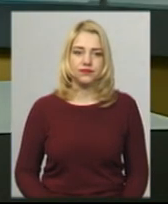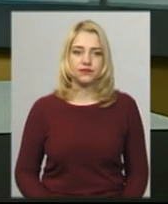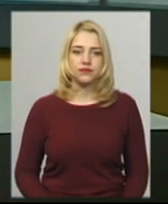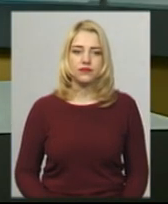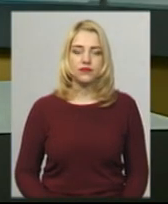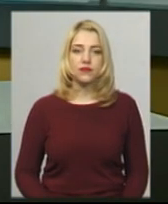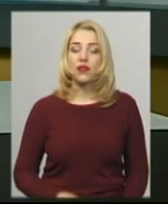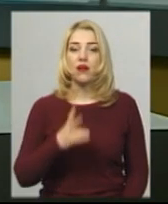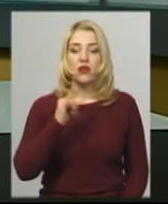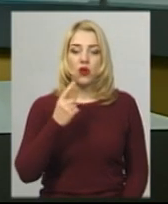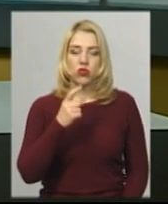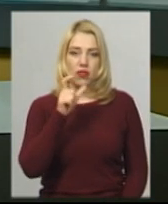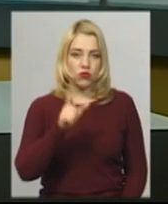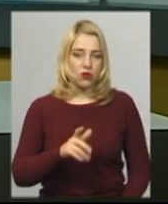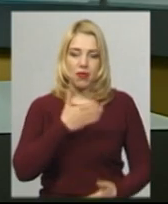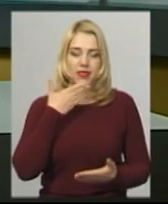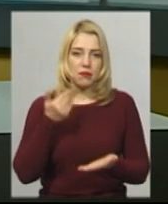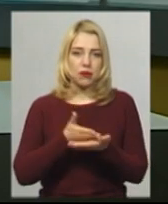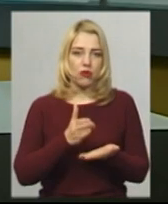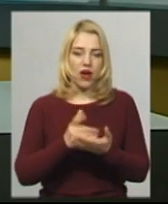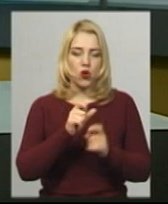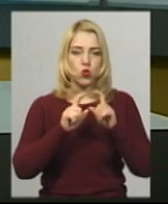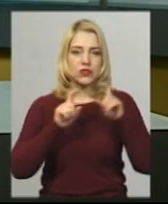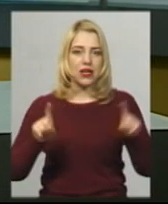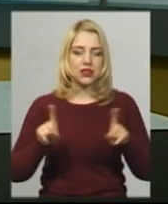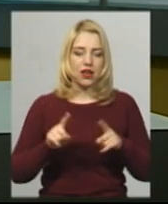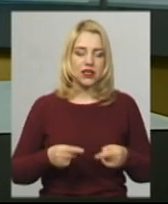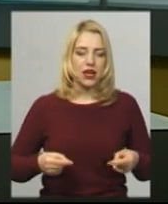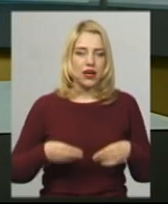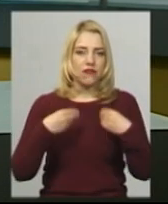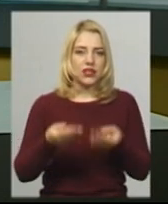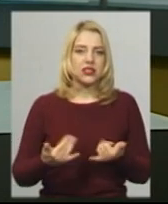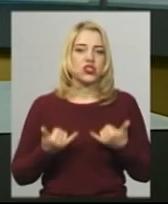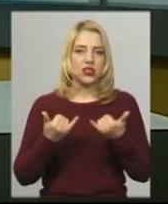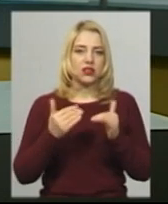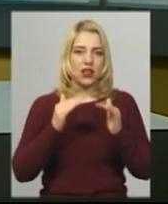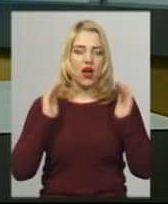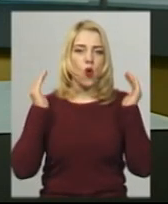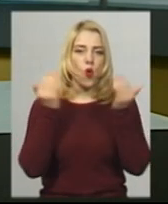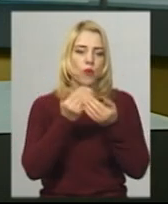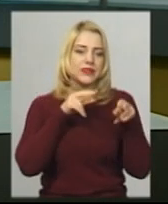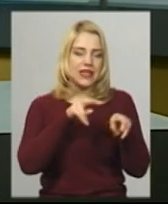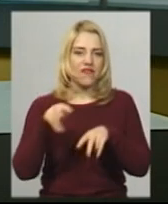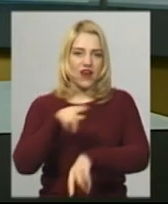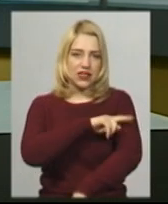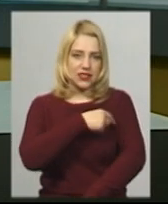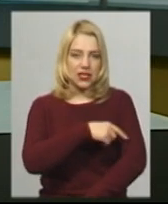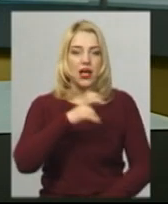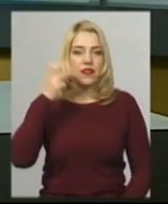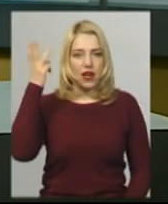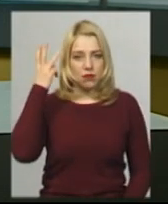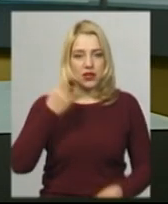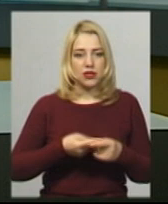Жодна особа нині не перебуває у закладах, які визначені для обсервації на Хмельниччині. Про це на брифінгу щодо